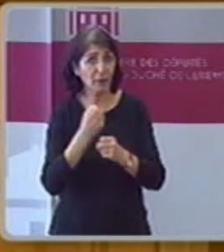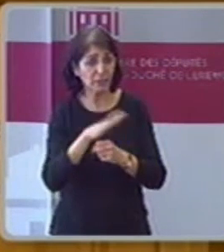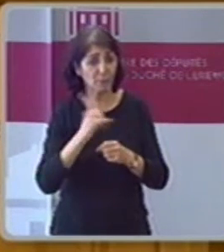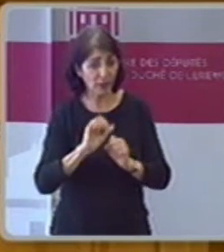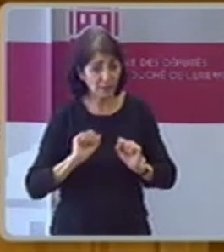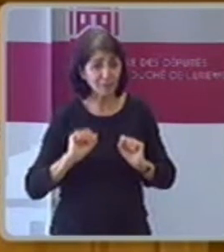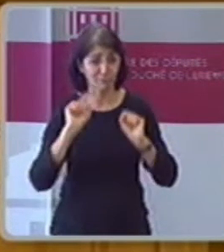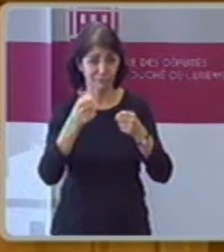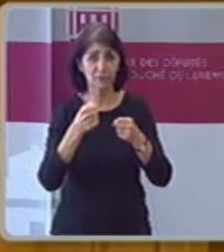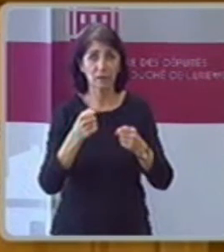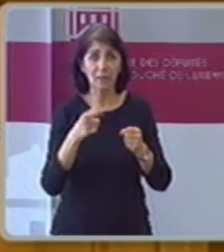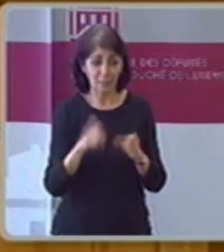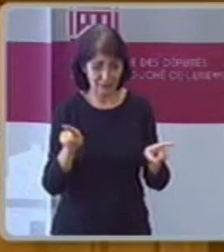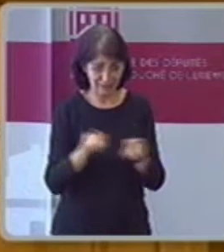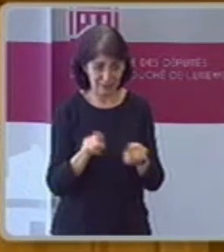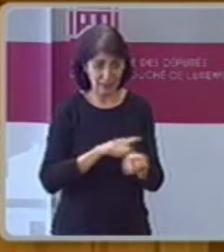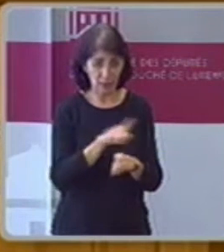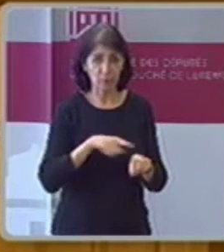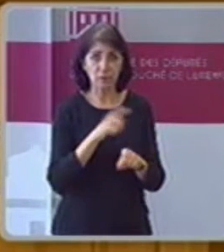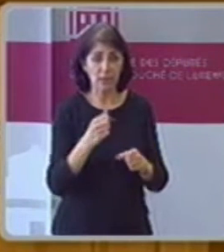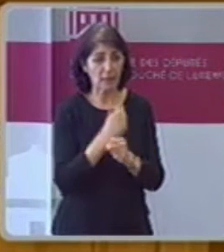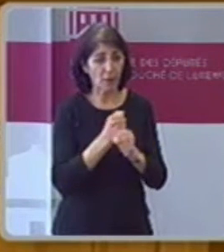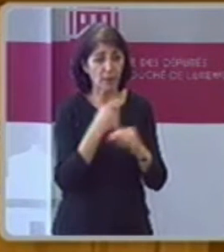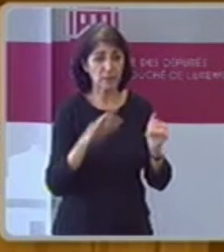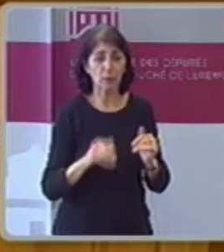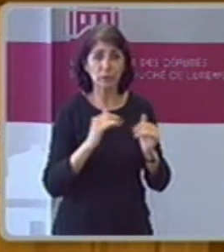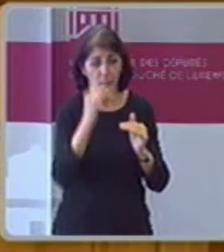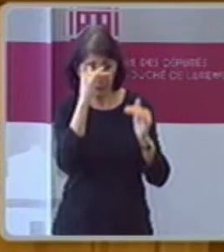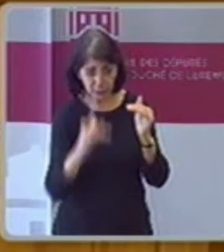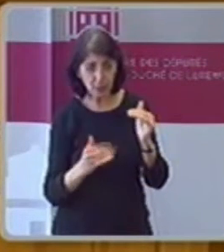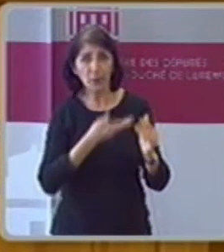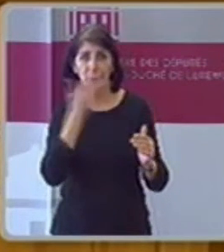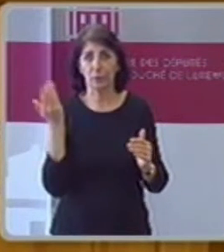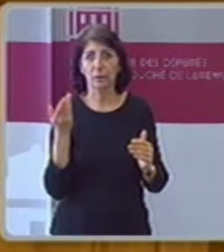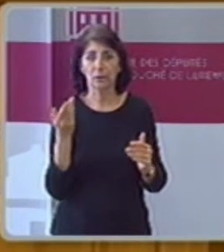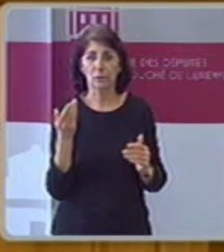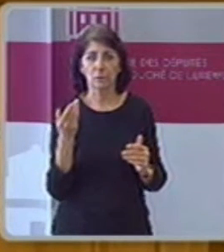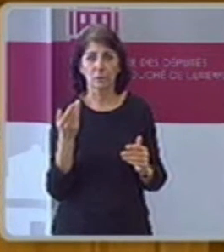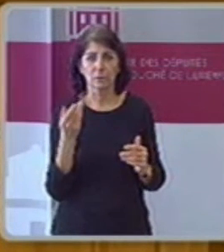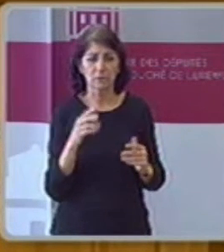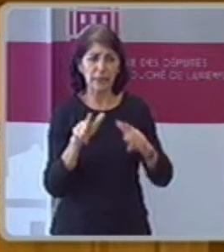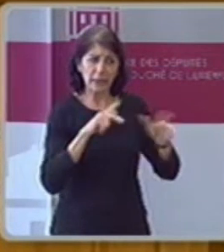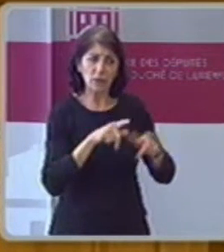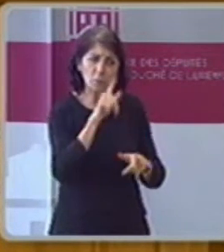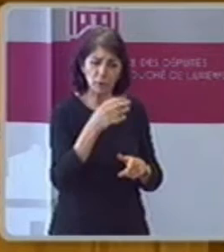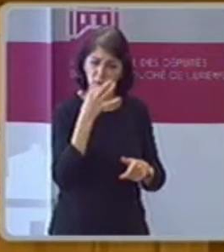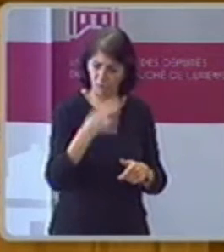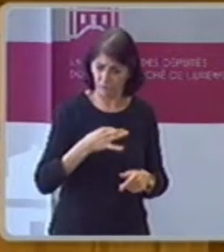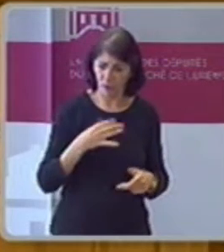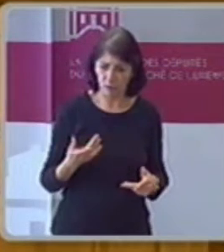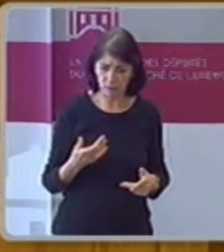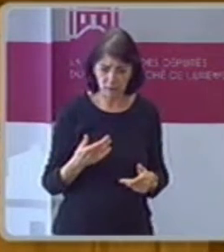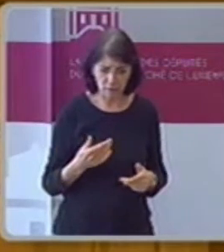30.000 Arbeitsplätze schaffen 37.000 235